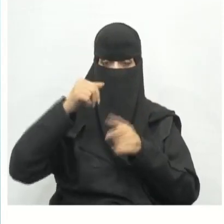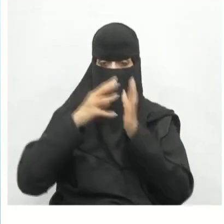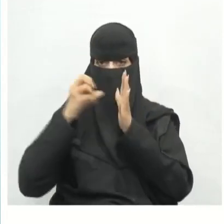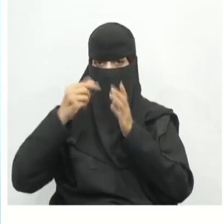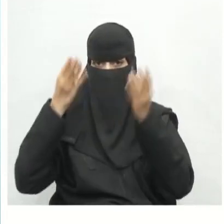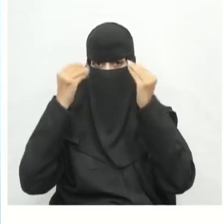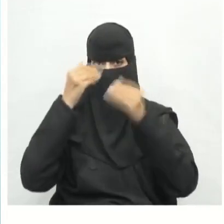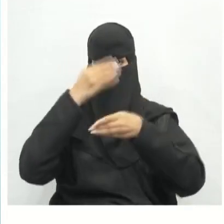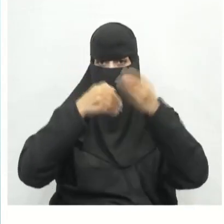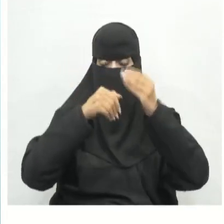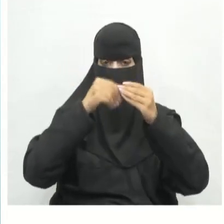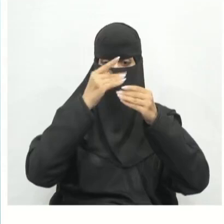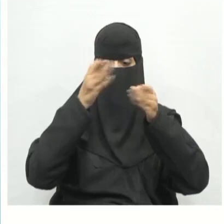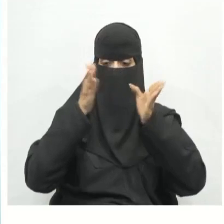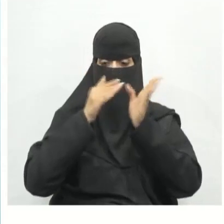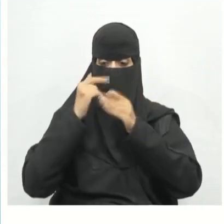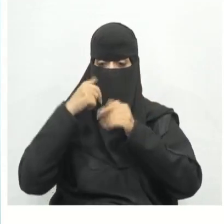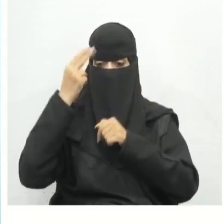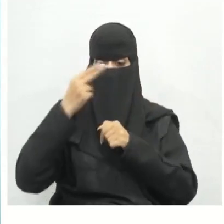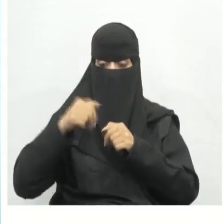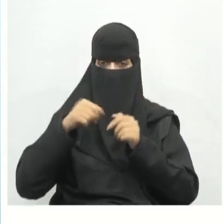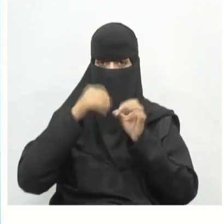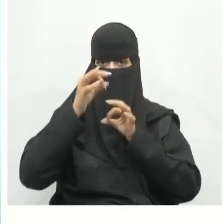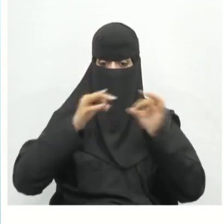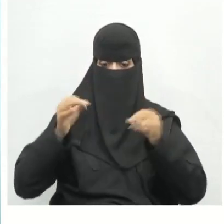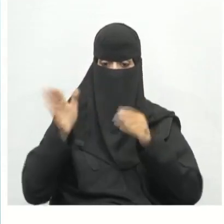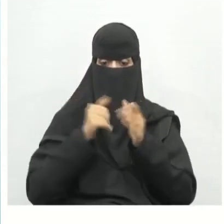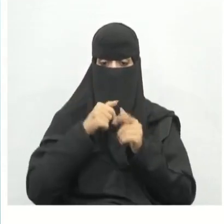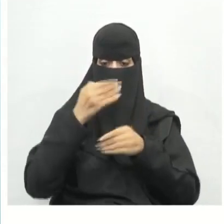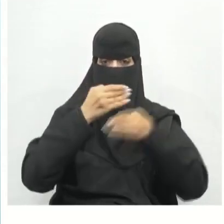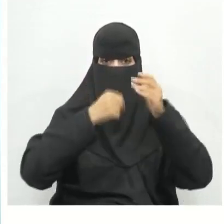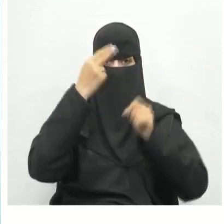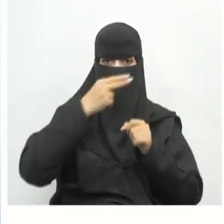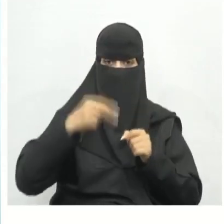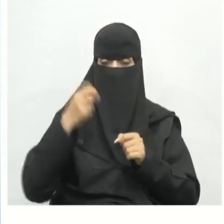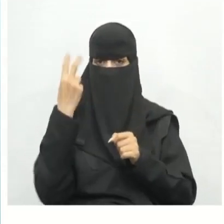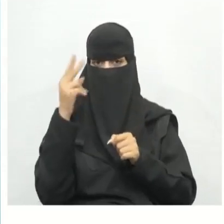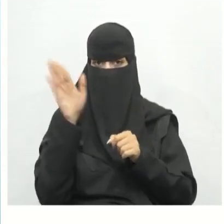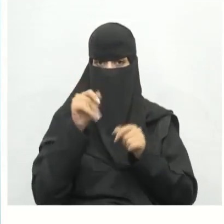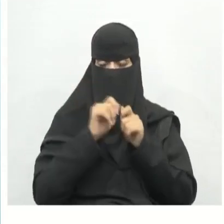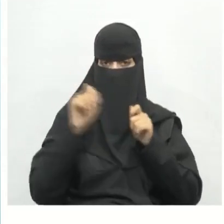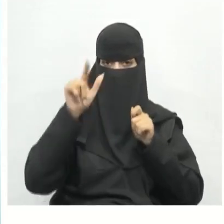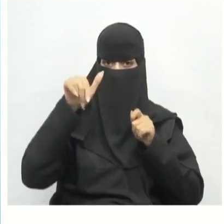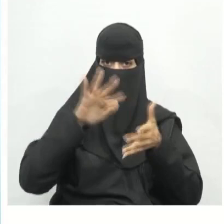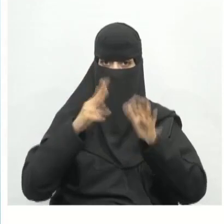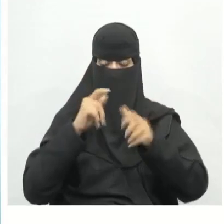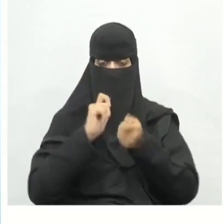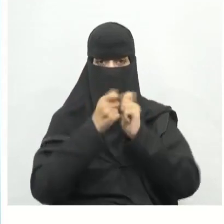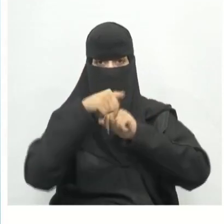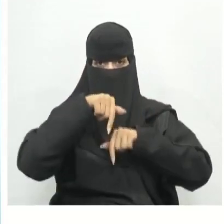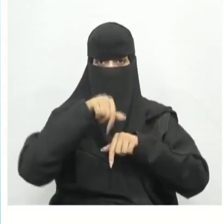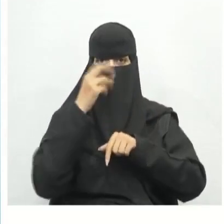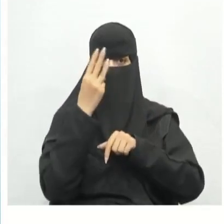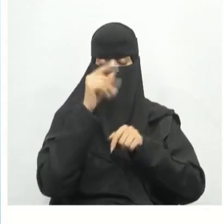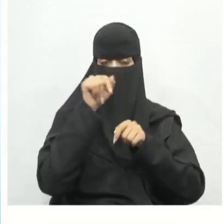معلومات البناء أيضا سكيتشر أو الراسم التخطيطي لإنشاء رسومات ثلاثية الأبعاد يمكن تحويلها إلى أشكال